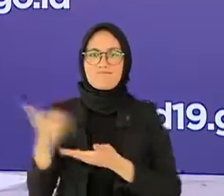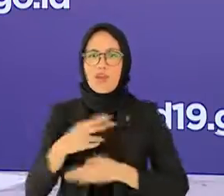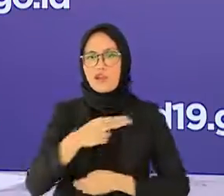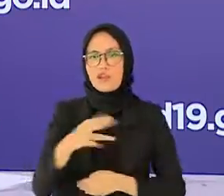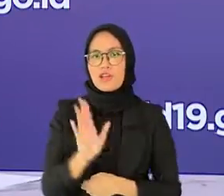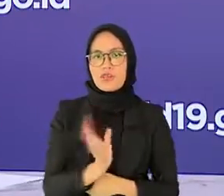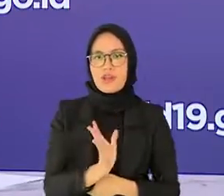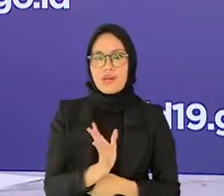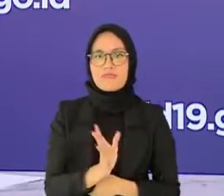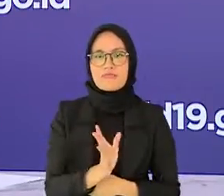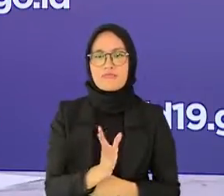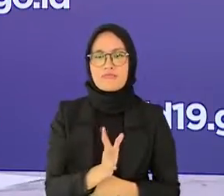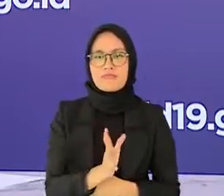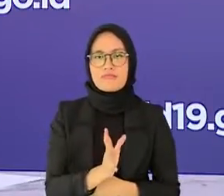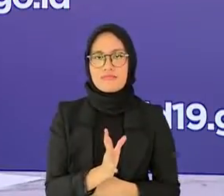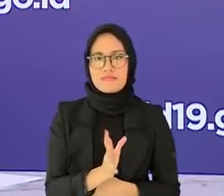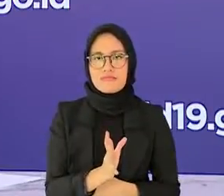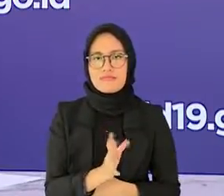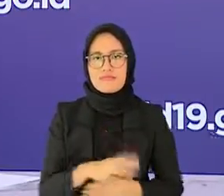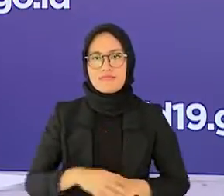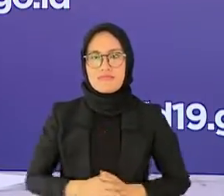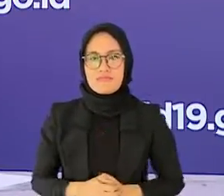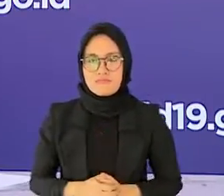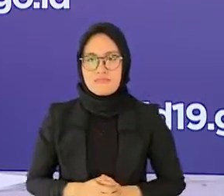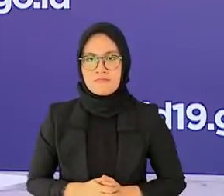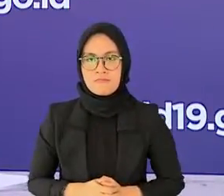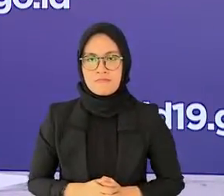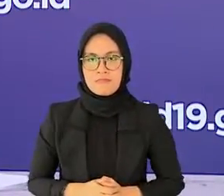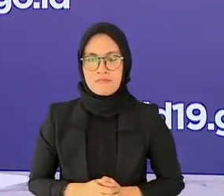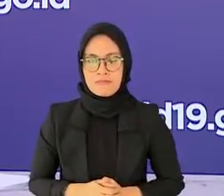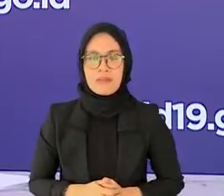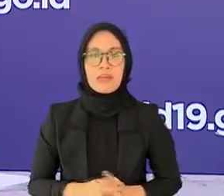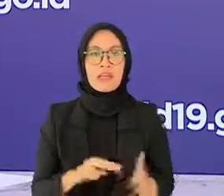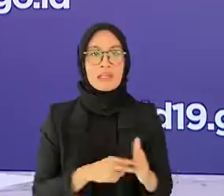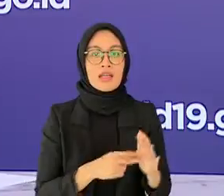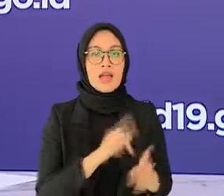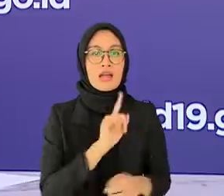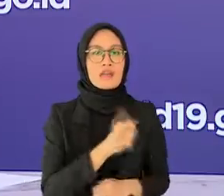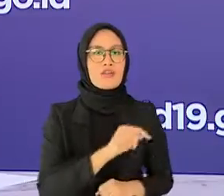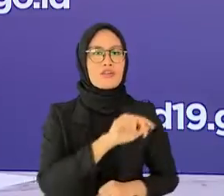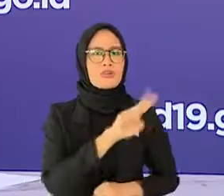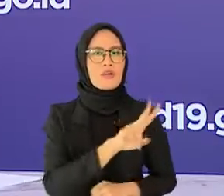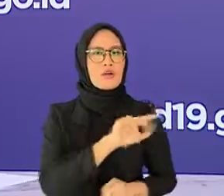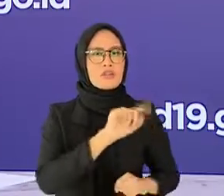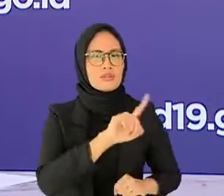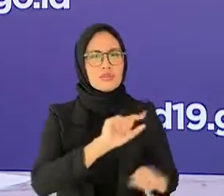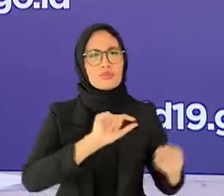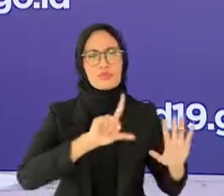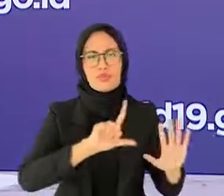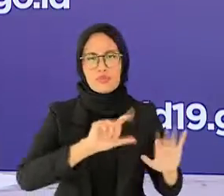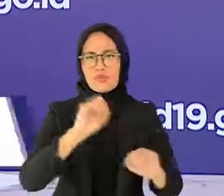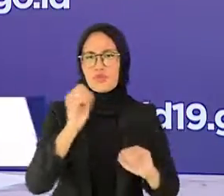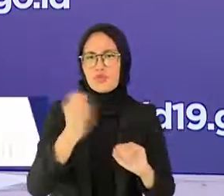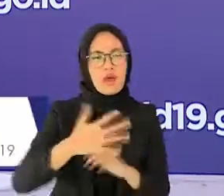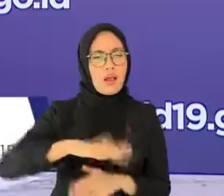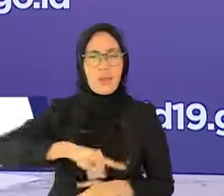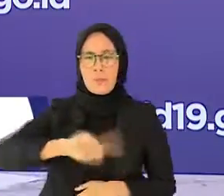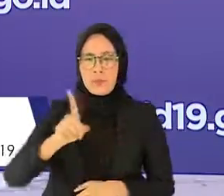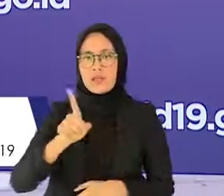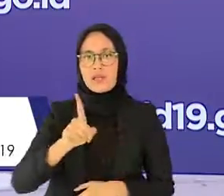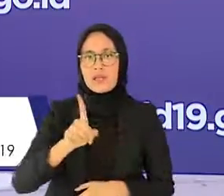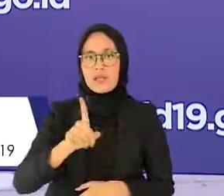vaksin dalam bentuk bahan baku membuat Indonesia memiliki lebih dari 217,9 juta dosis vaksin